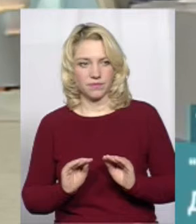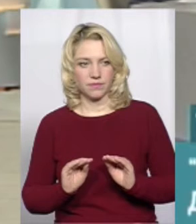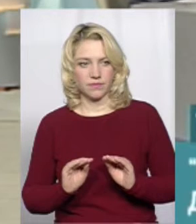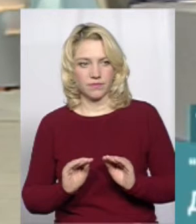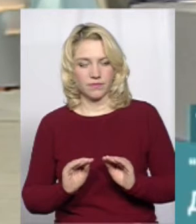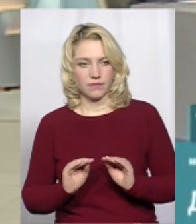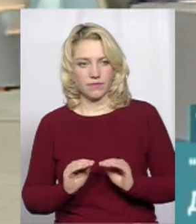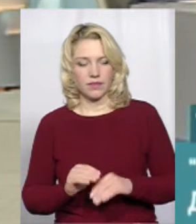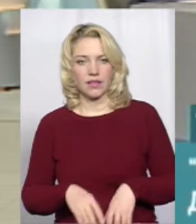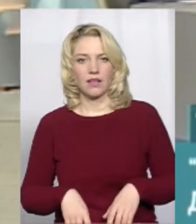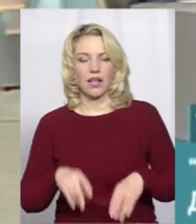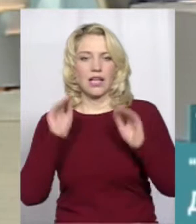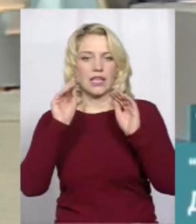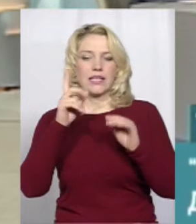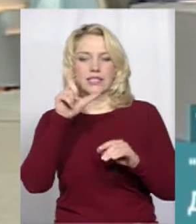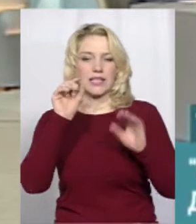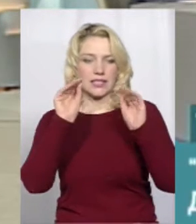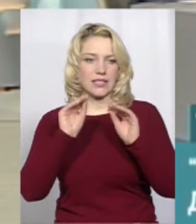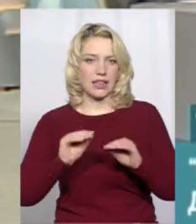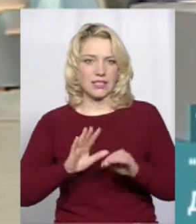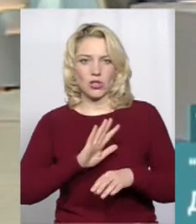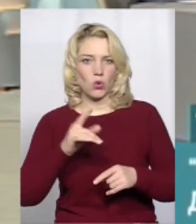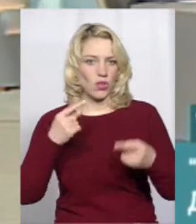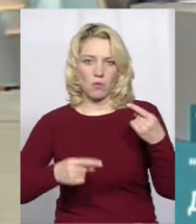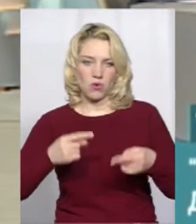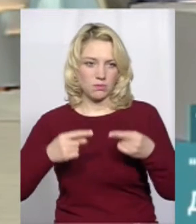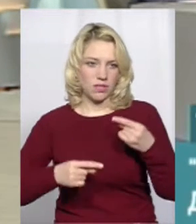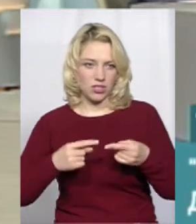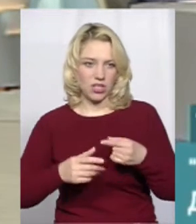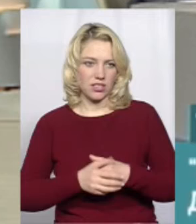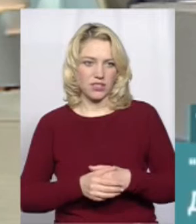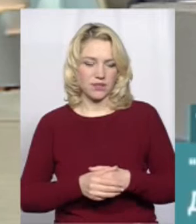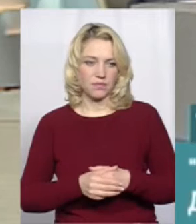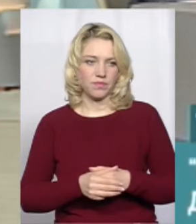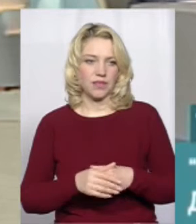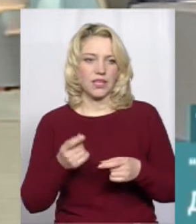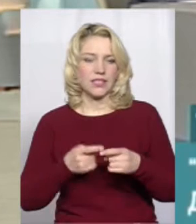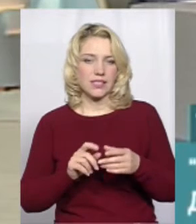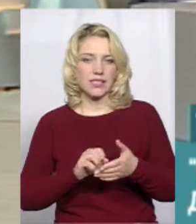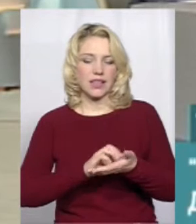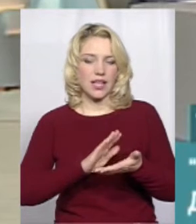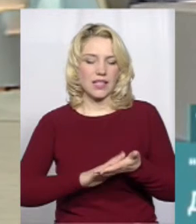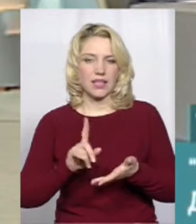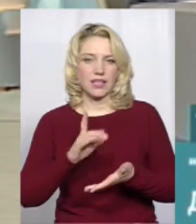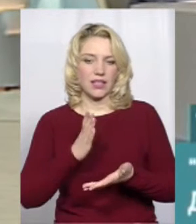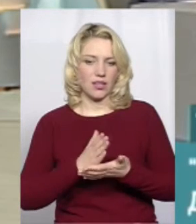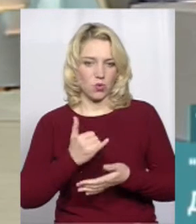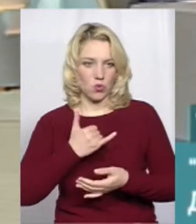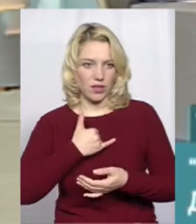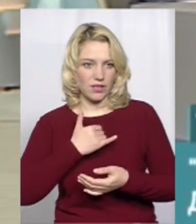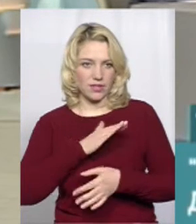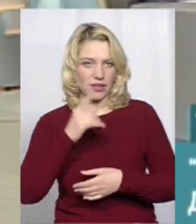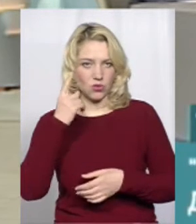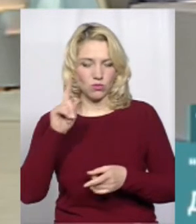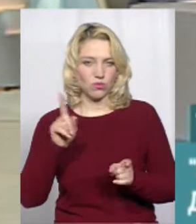Отже, Олександр. Статистикою не посперечається, нема що додавати. Це дані, які ми володіємо ми, тому що я не думаю,